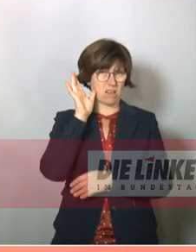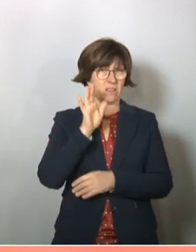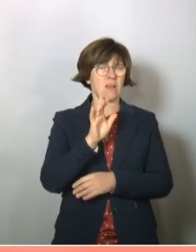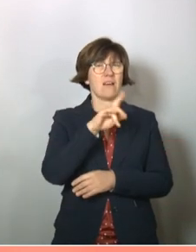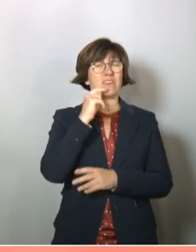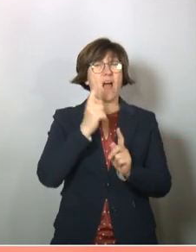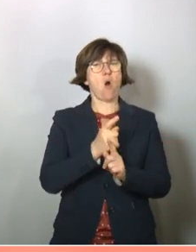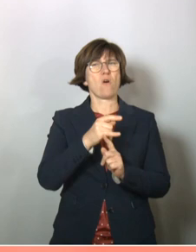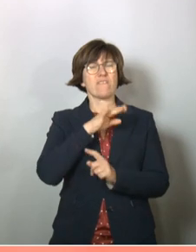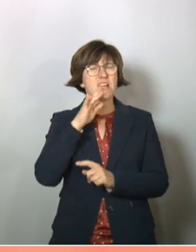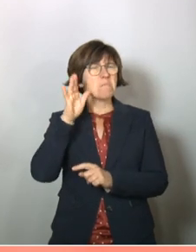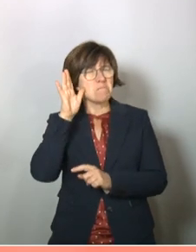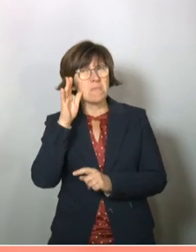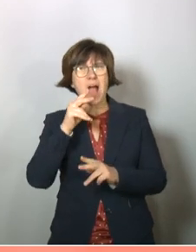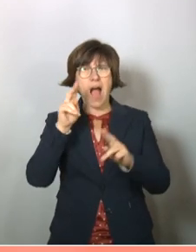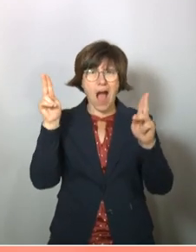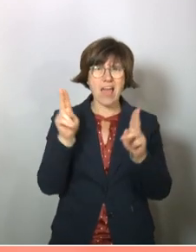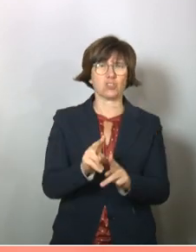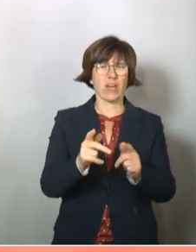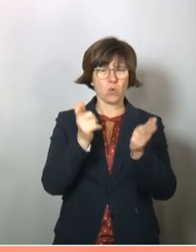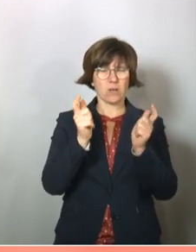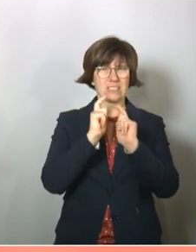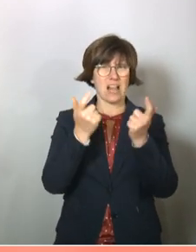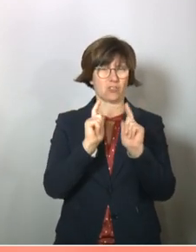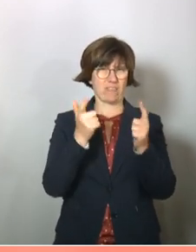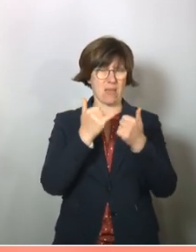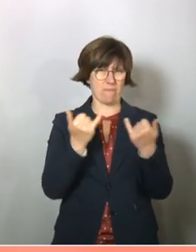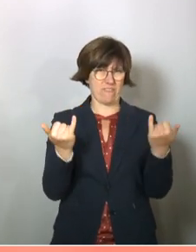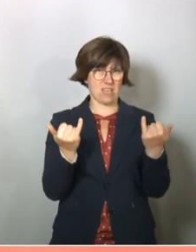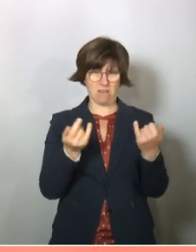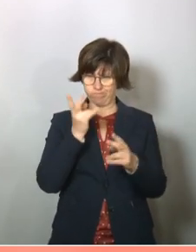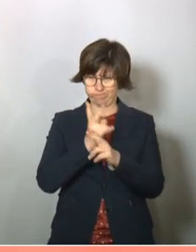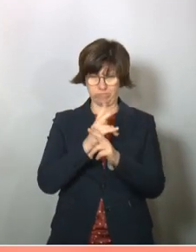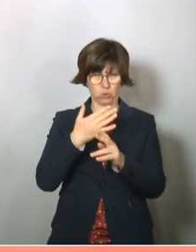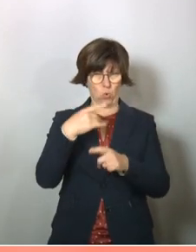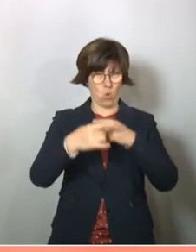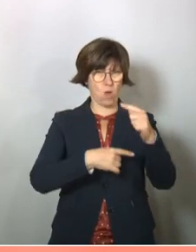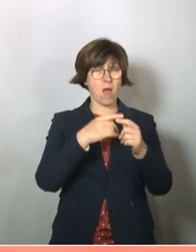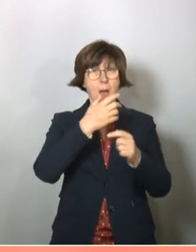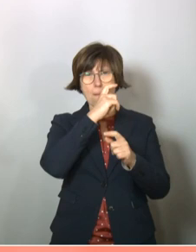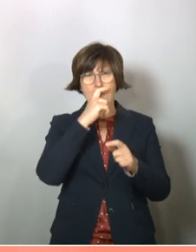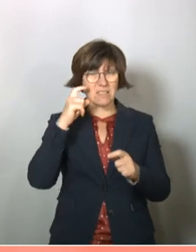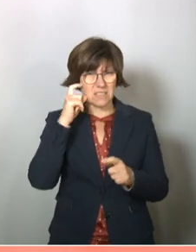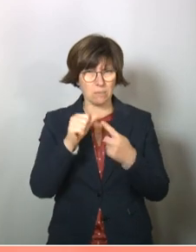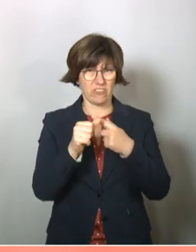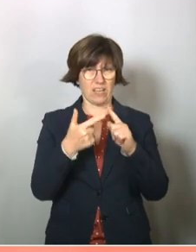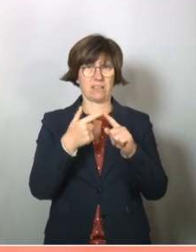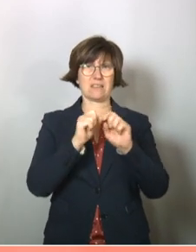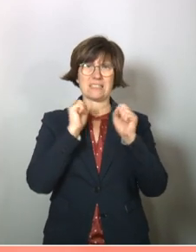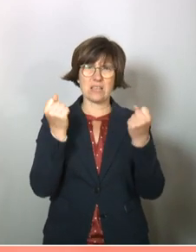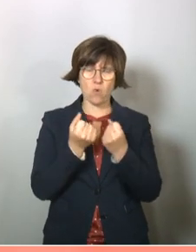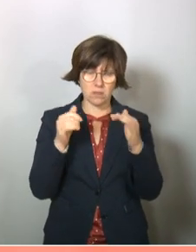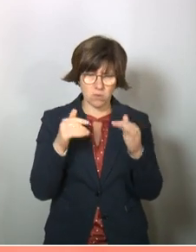Und wir haben auch viel gehört über die Einschränkungen des gesellschaftlichen Lebens, die nach wie vor stattfindet. Wir haben immer noch die Maskenpflicht, immer noch die Situation,